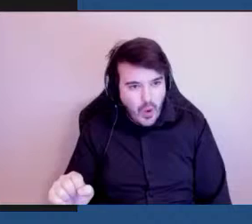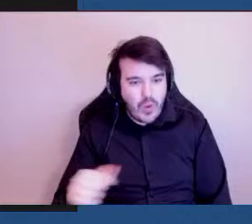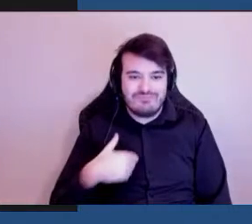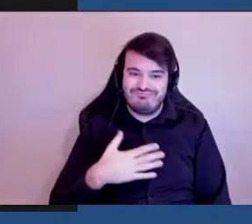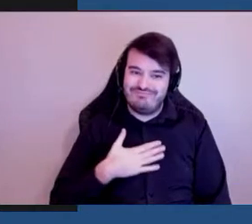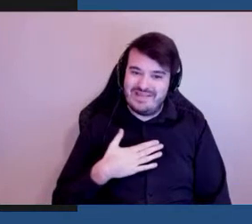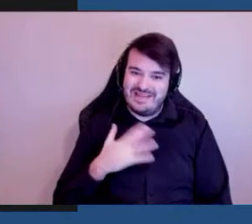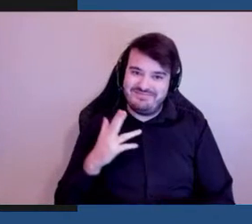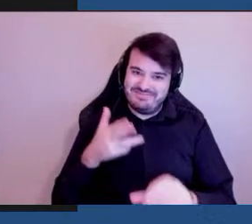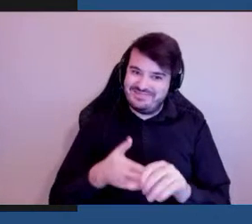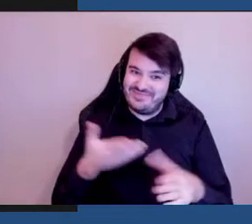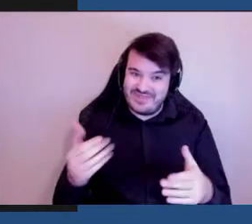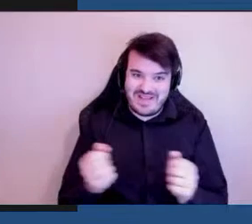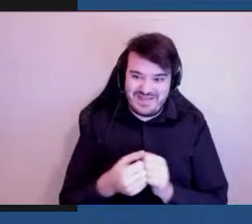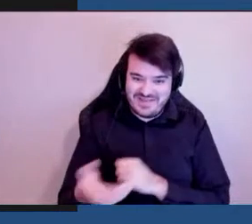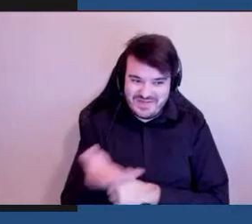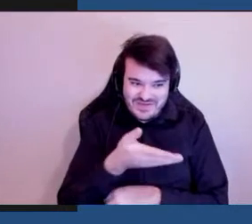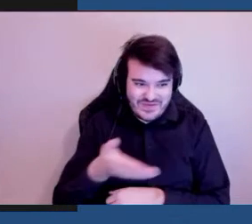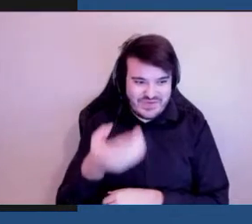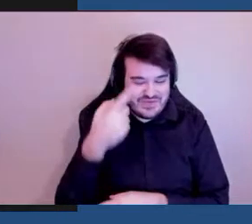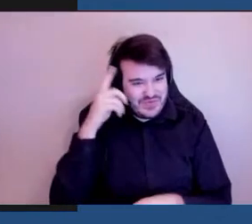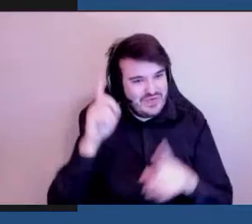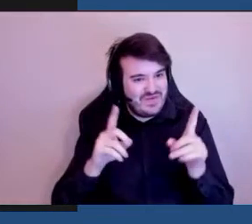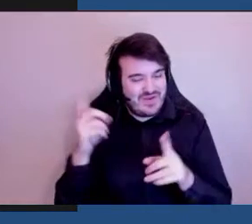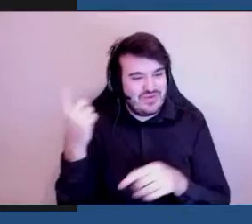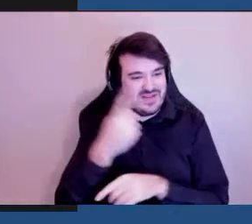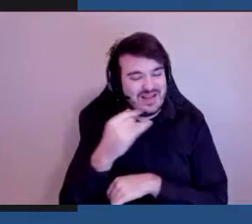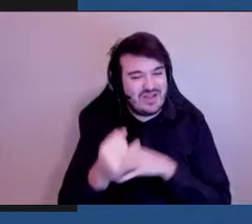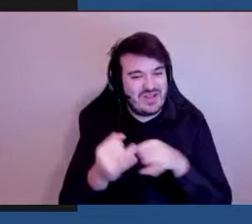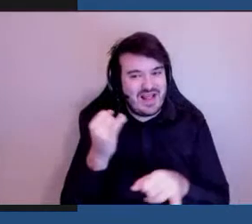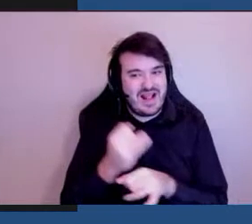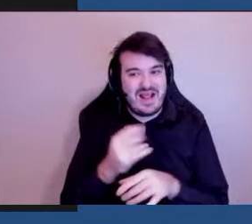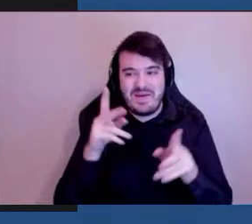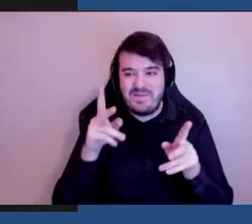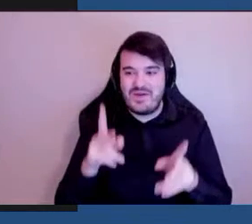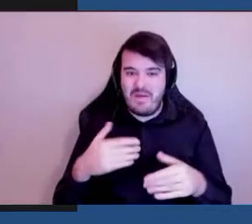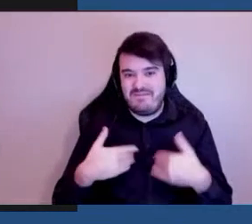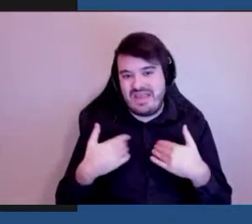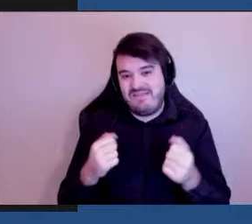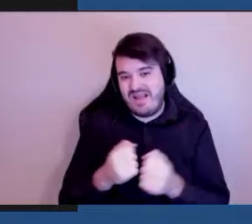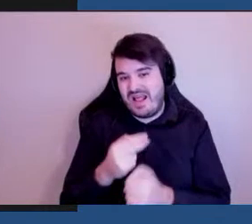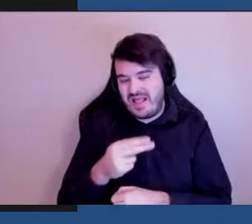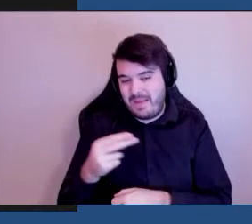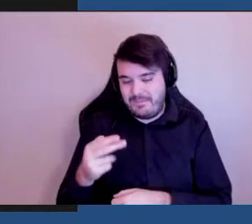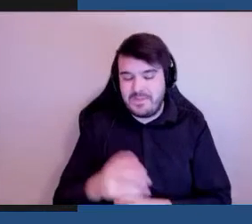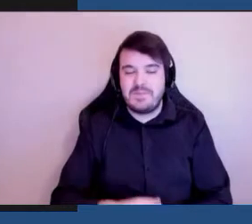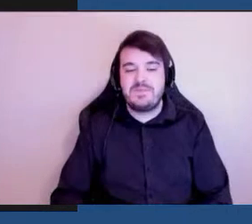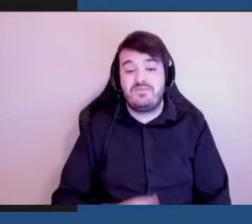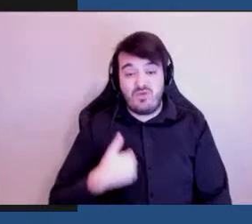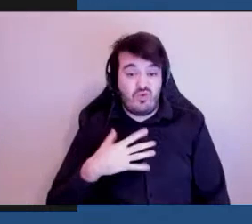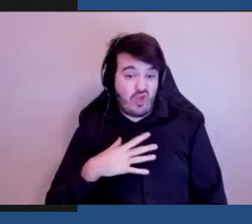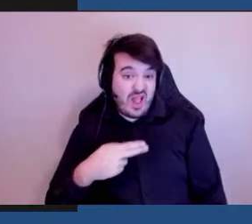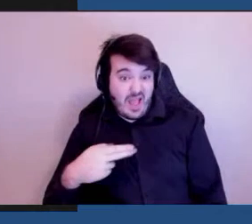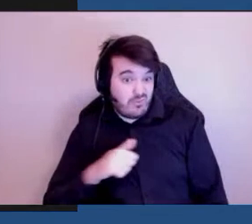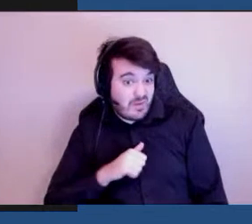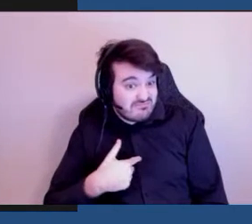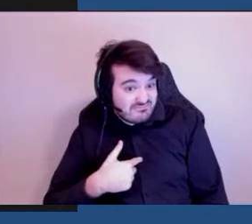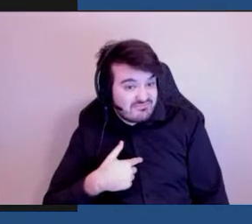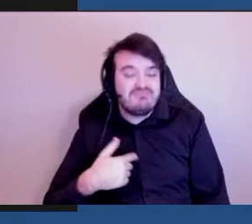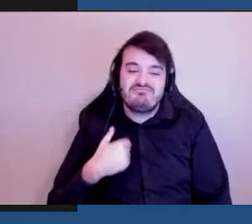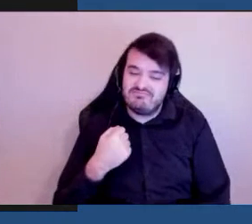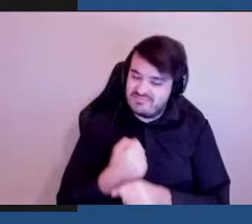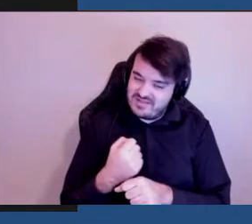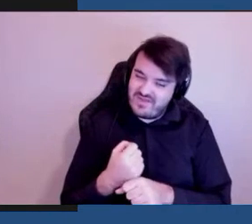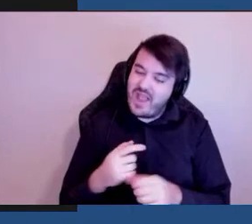vôtres aujourd'hui pour fêter la journée internationale des personnes vivant avec des handicaps. j'ai un handicap moi-même et je travaille